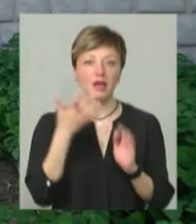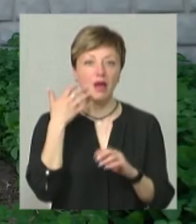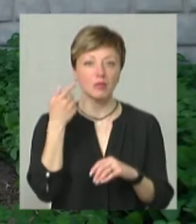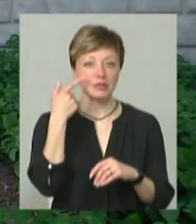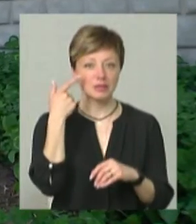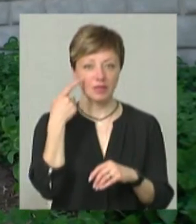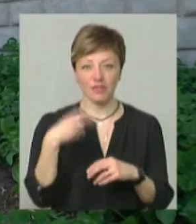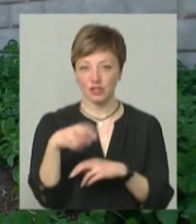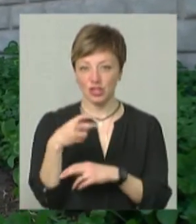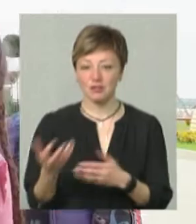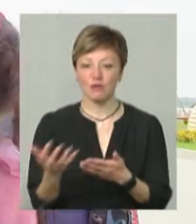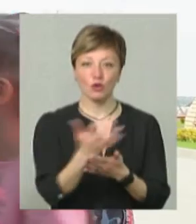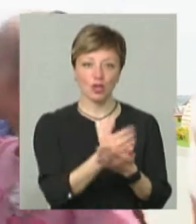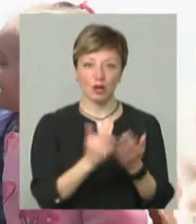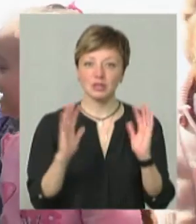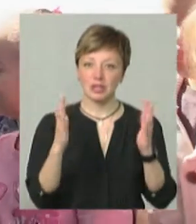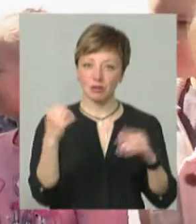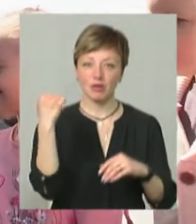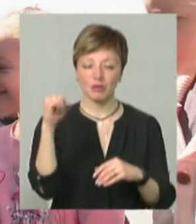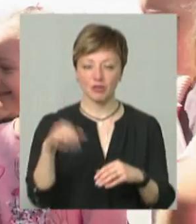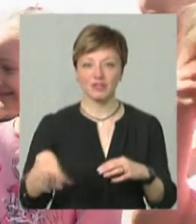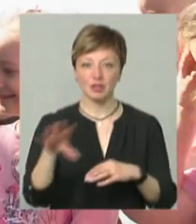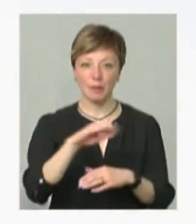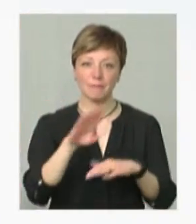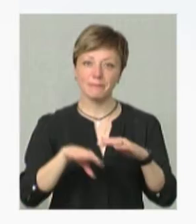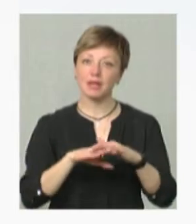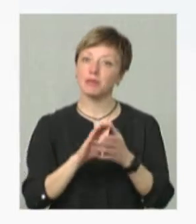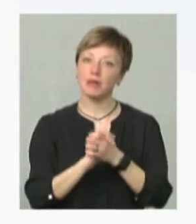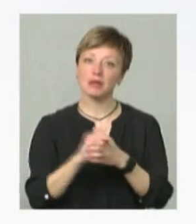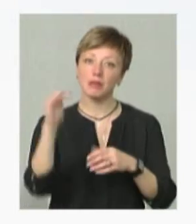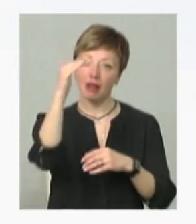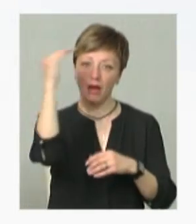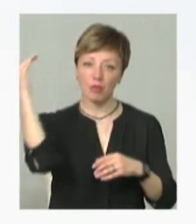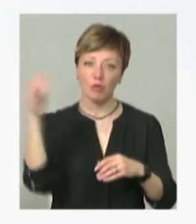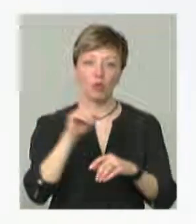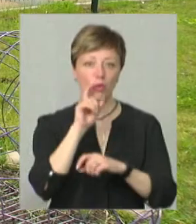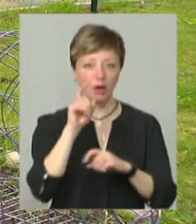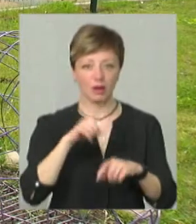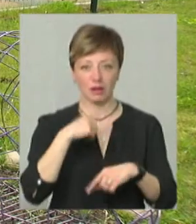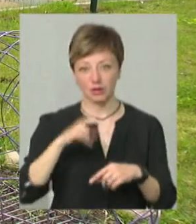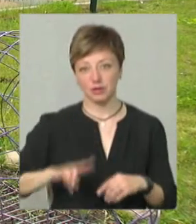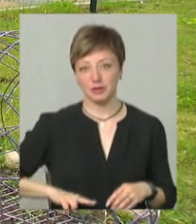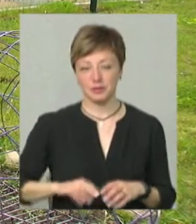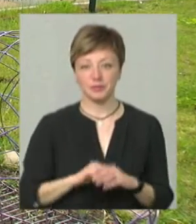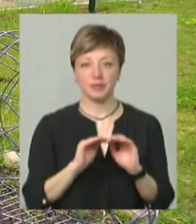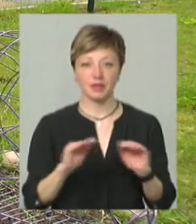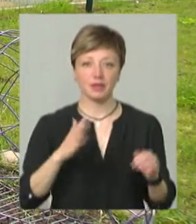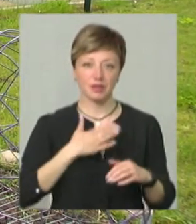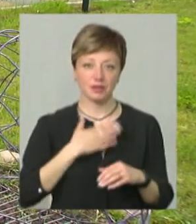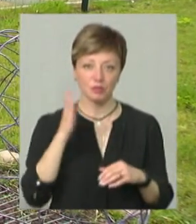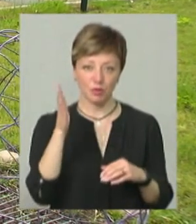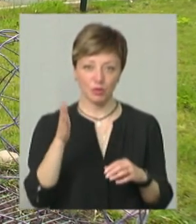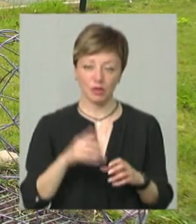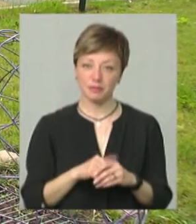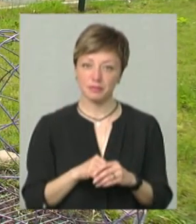З врожаю садів перемоги. І усе це буде під мирним небом України, каже Світлана Бурчак. Діти – це наше майбутнє.